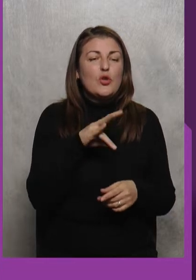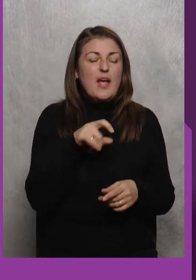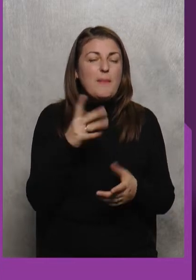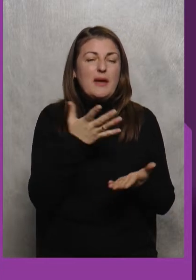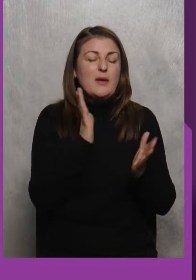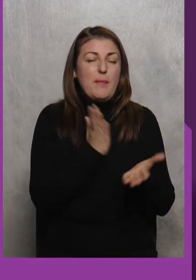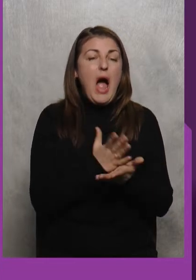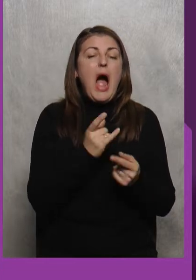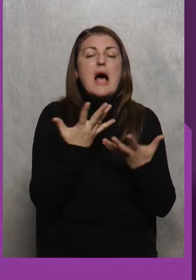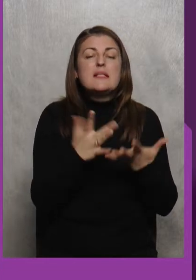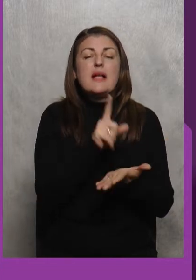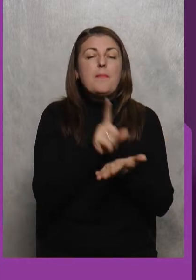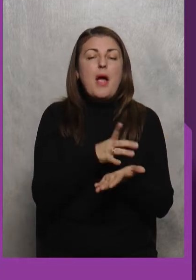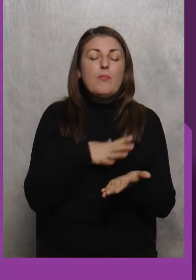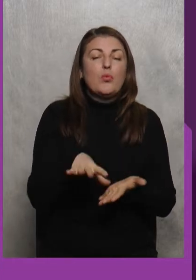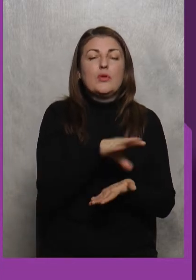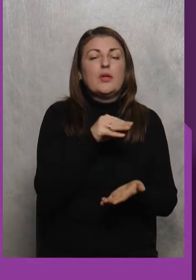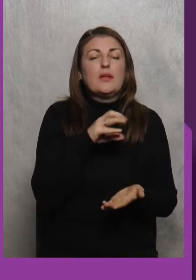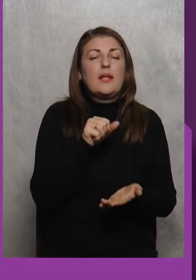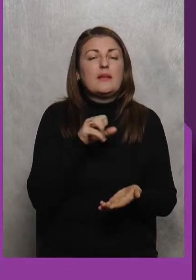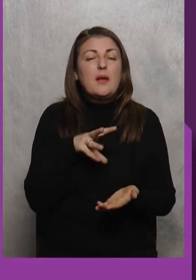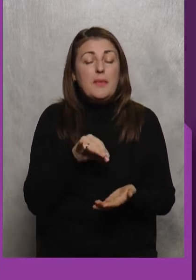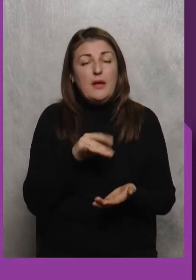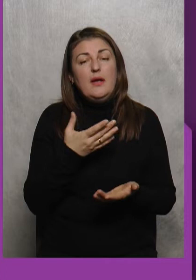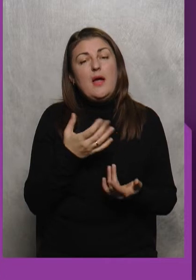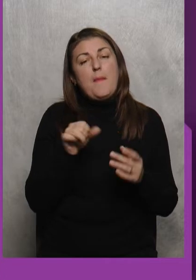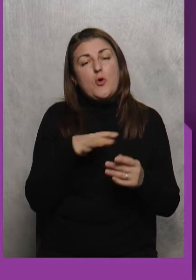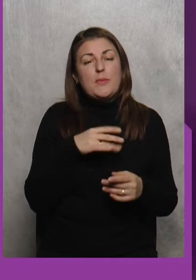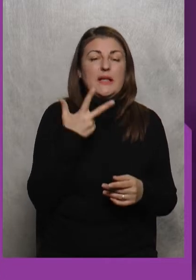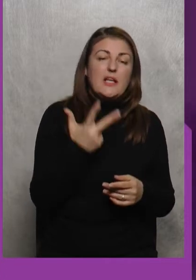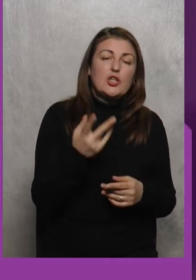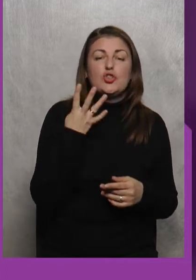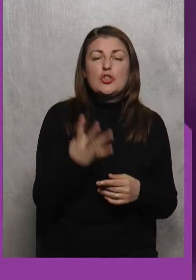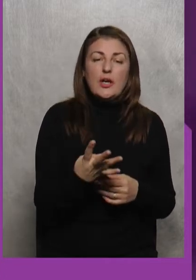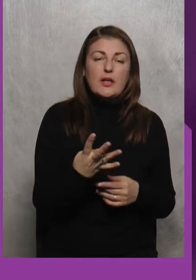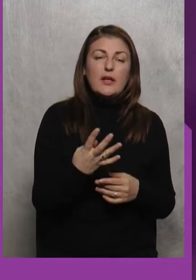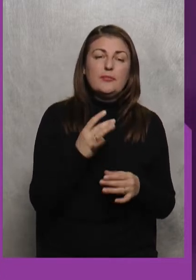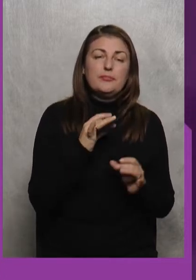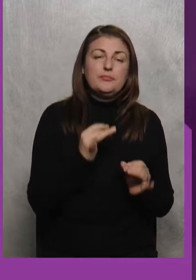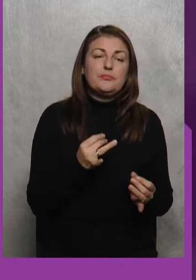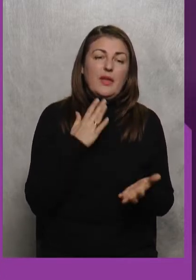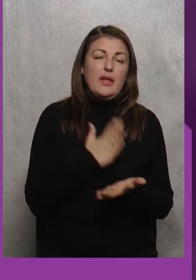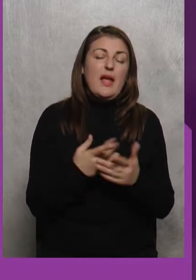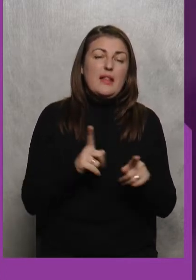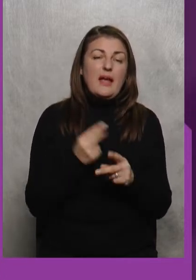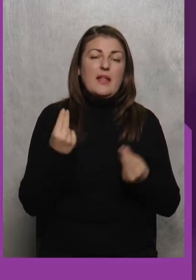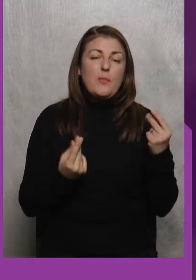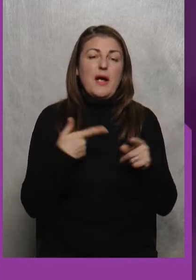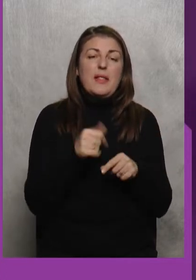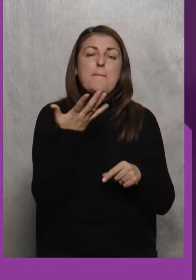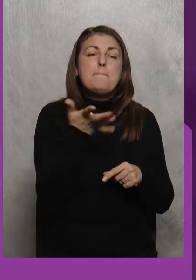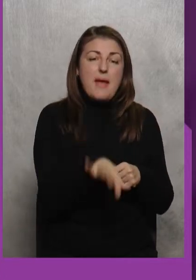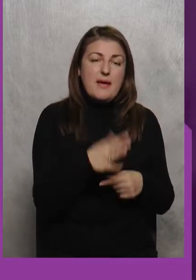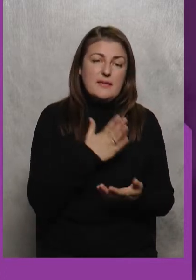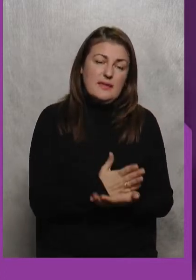А скільки їх Має бути Три-чотири Є такі турніри Там Де п'ятні